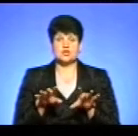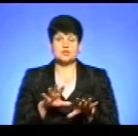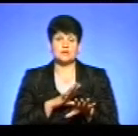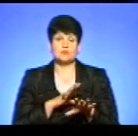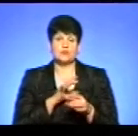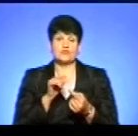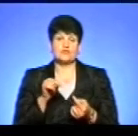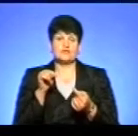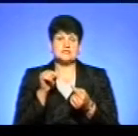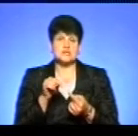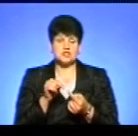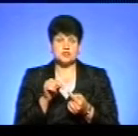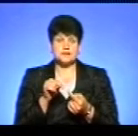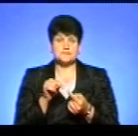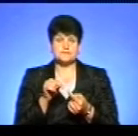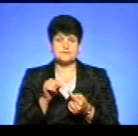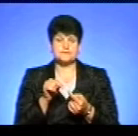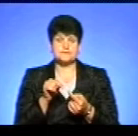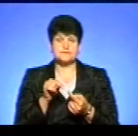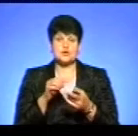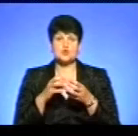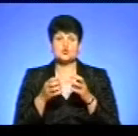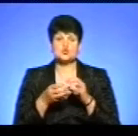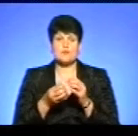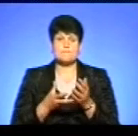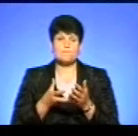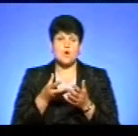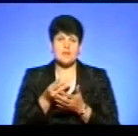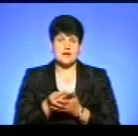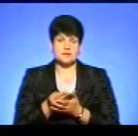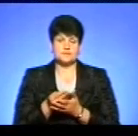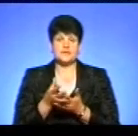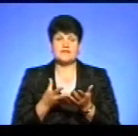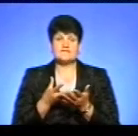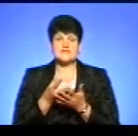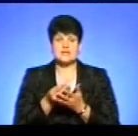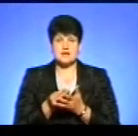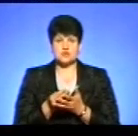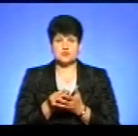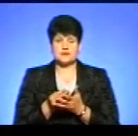визначена і сума проплати, тобто фінансовий